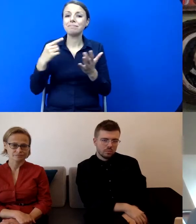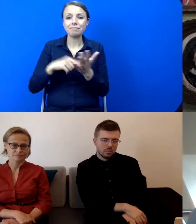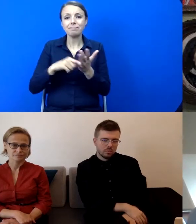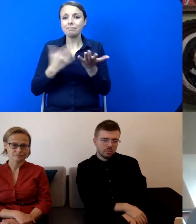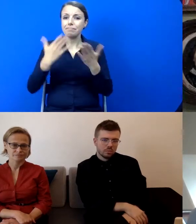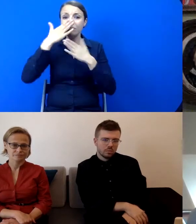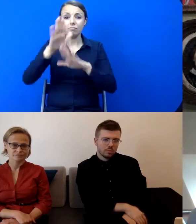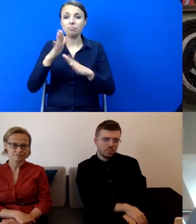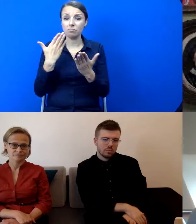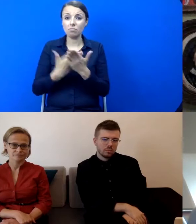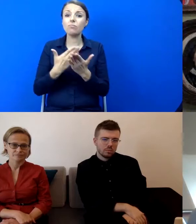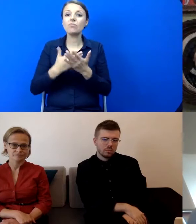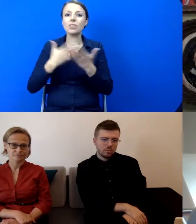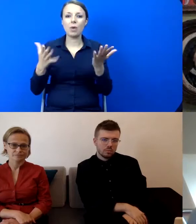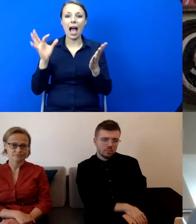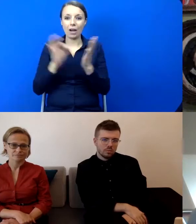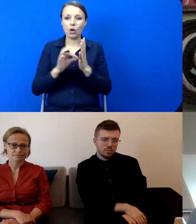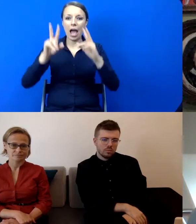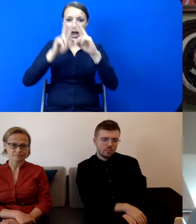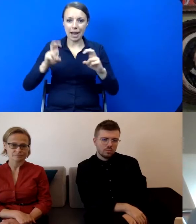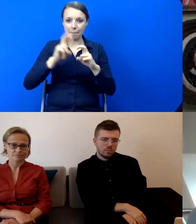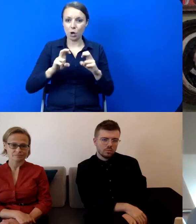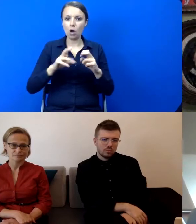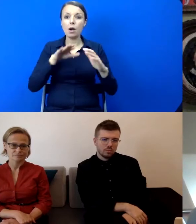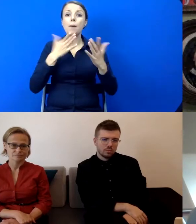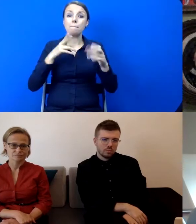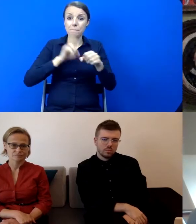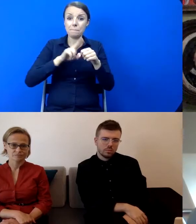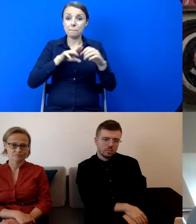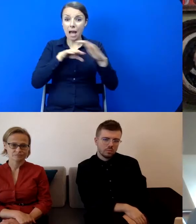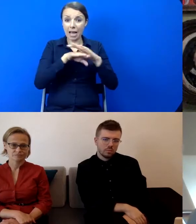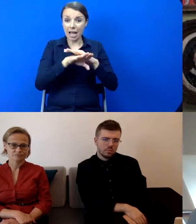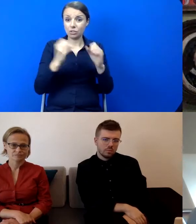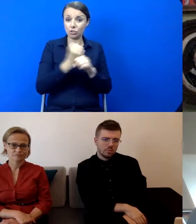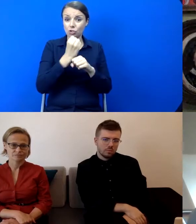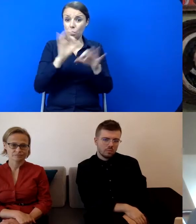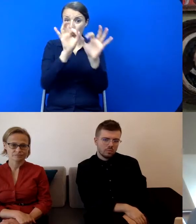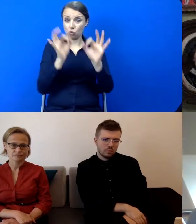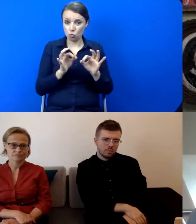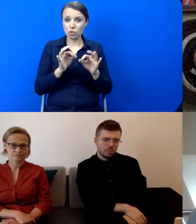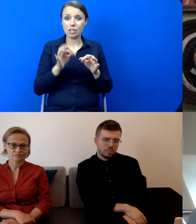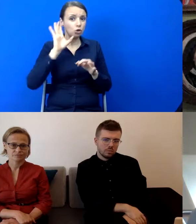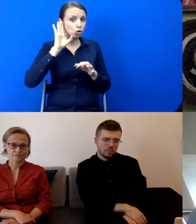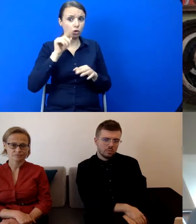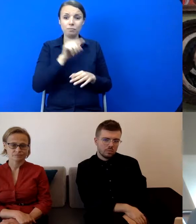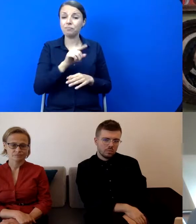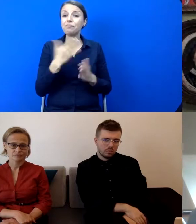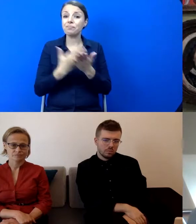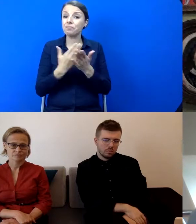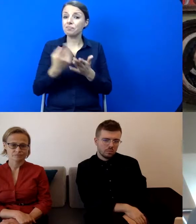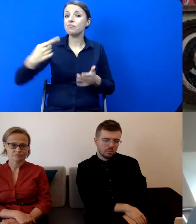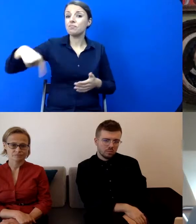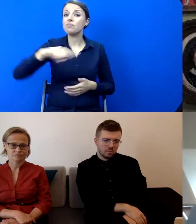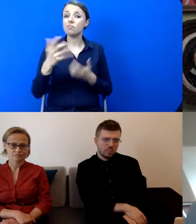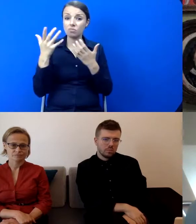jest remont magazynu, magazynu w dzieju sztuki. Chcieliśmy też jakby, żeby i publiczność